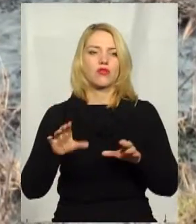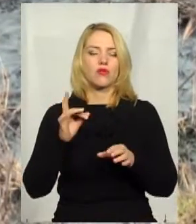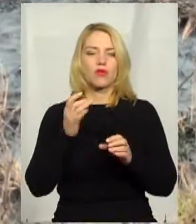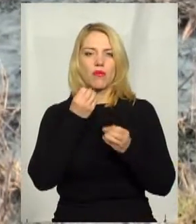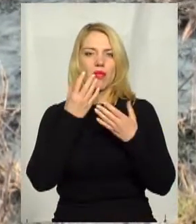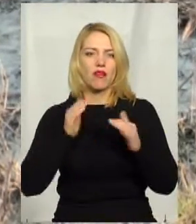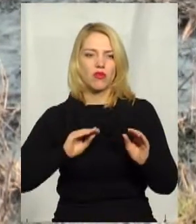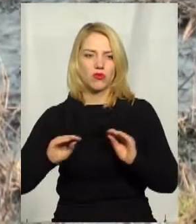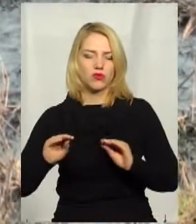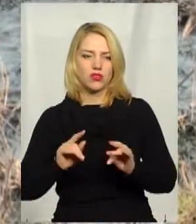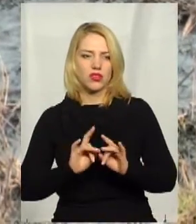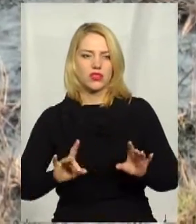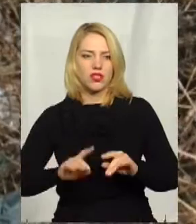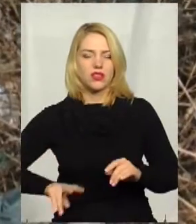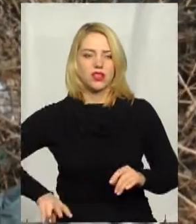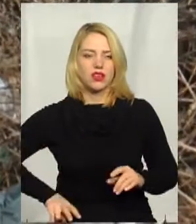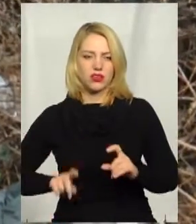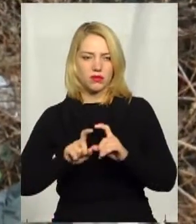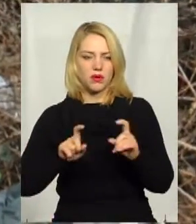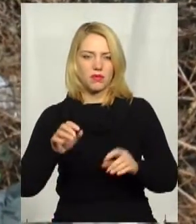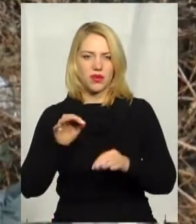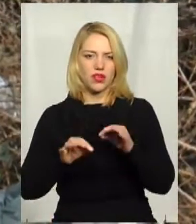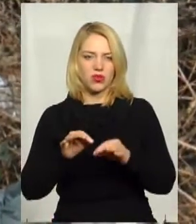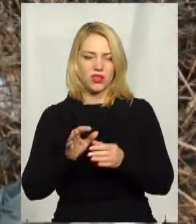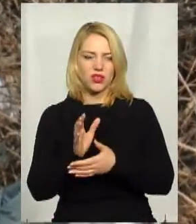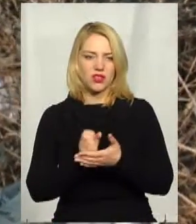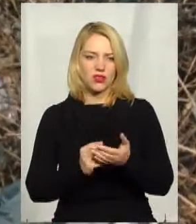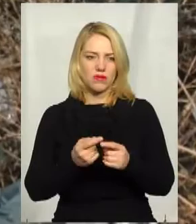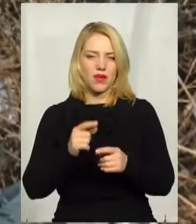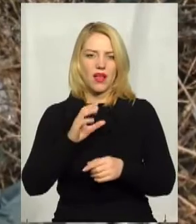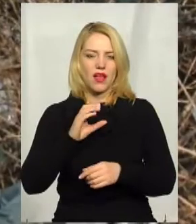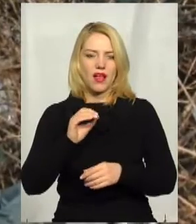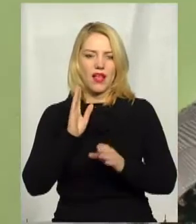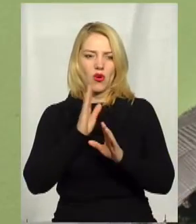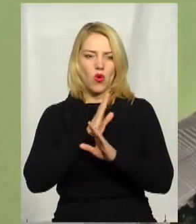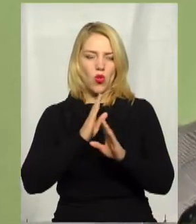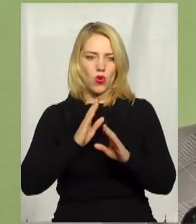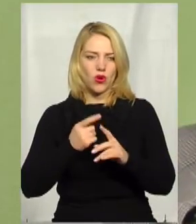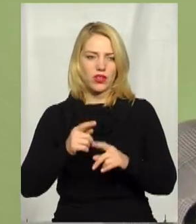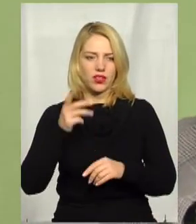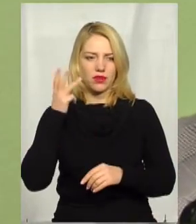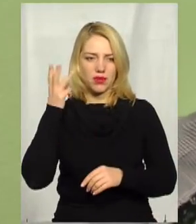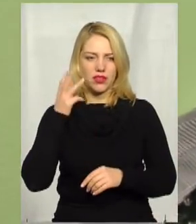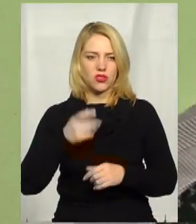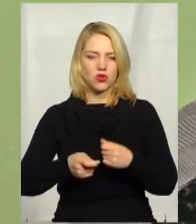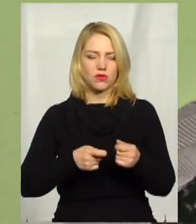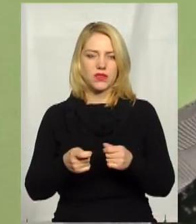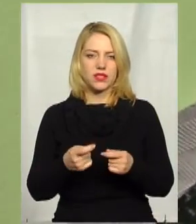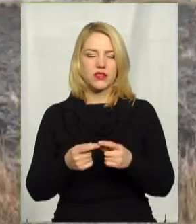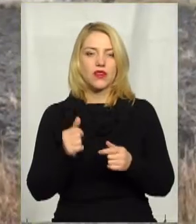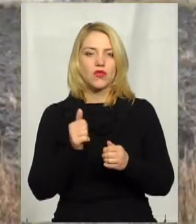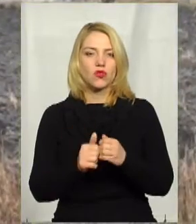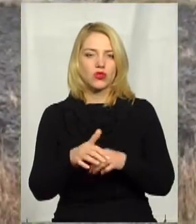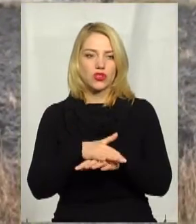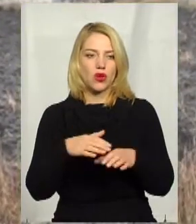благоустрій, каже директор Департаменту природних ресурсів та екології Хмельницької обласної адміністрації Тетяна Дзюблюк. Додає, у кожній